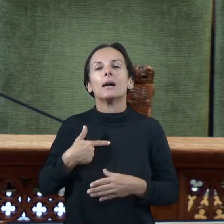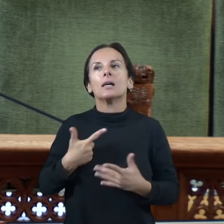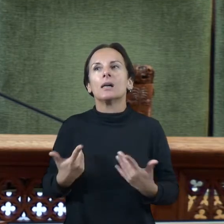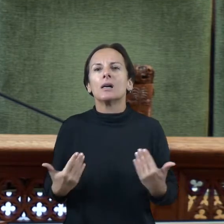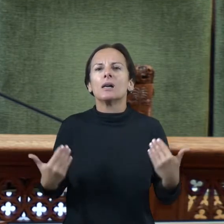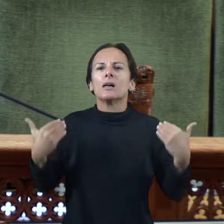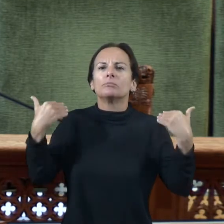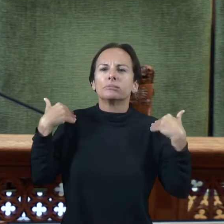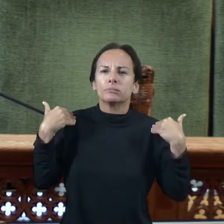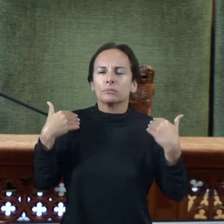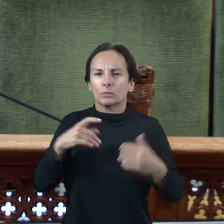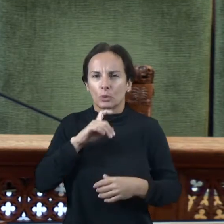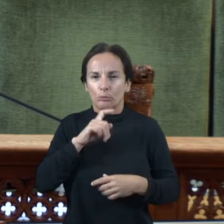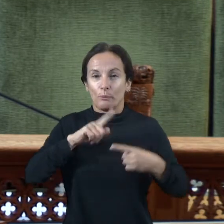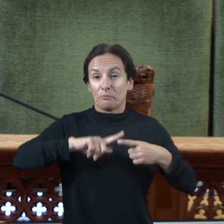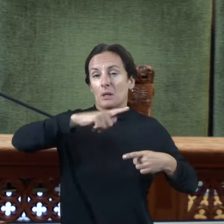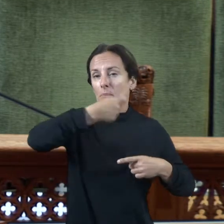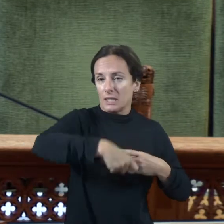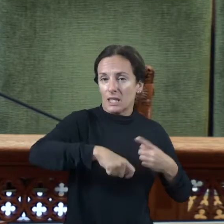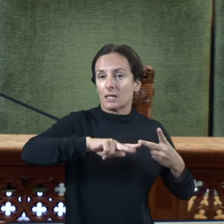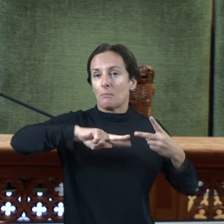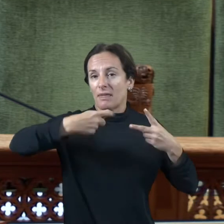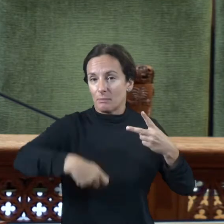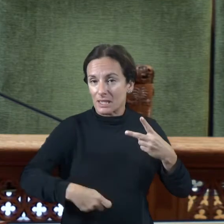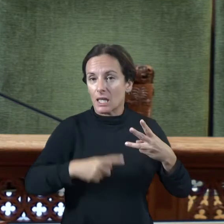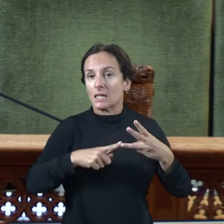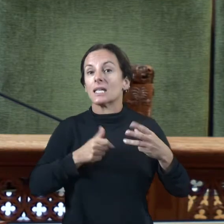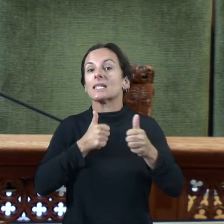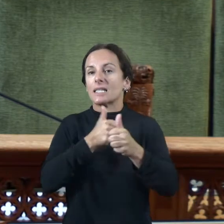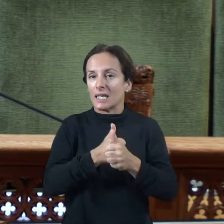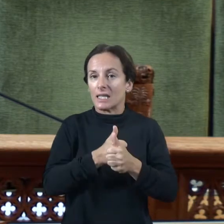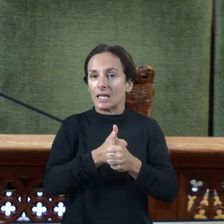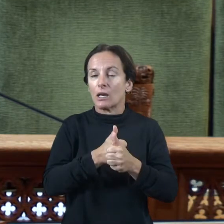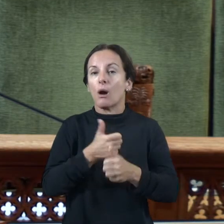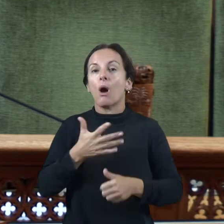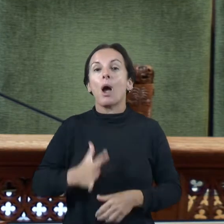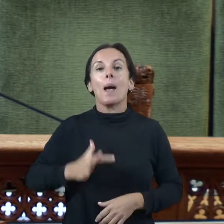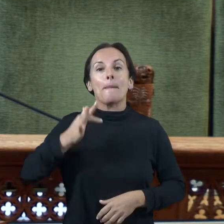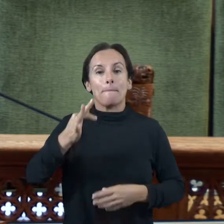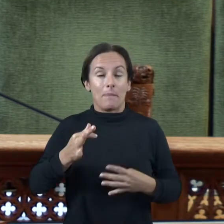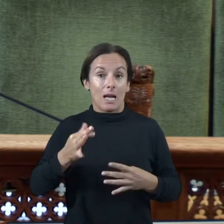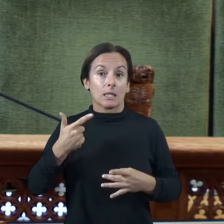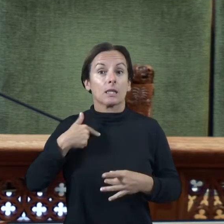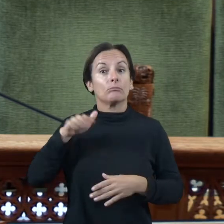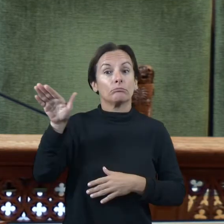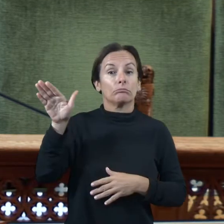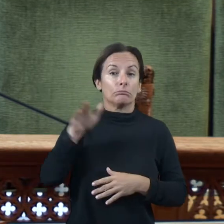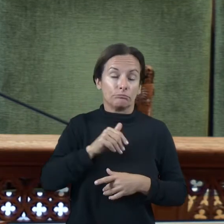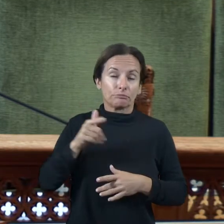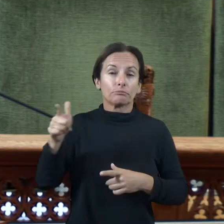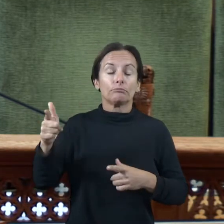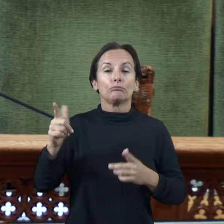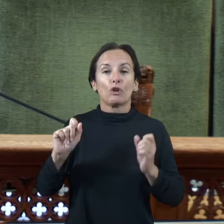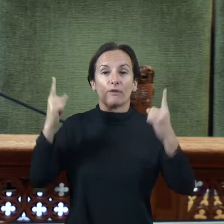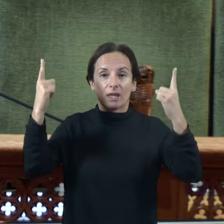'òrgans universonals president vicepresidència i secretaria i tres òrgans col·legiats el propi ple del consell esportiu de